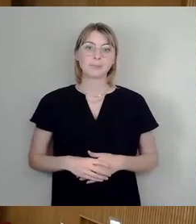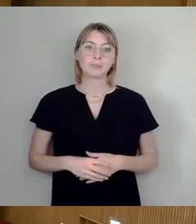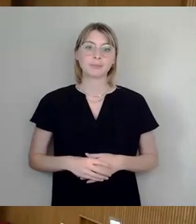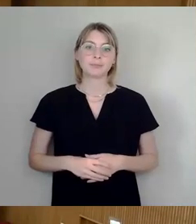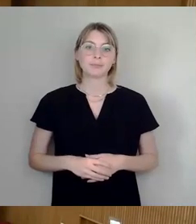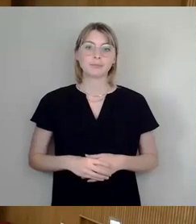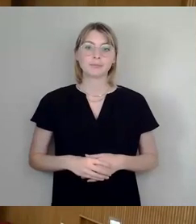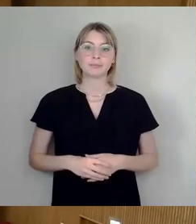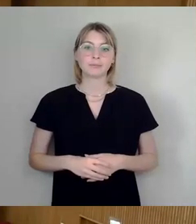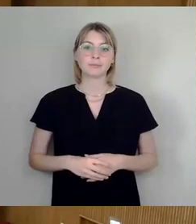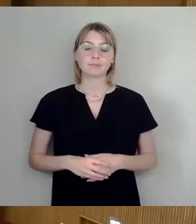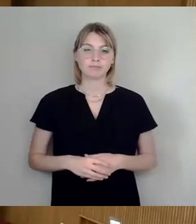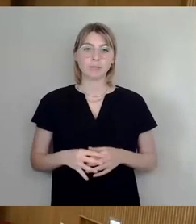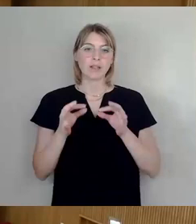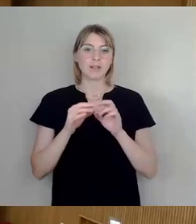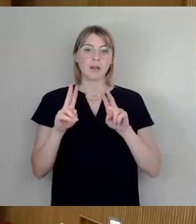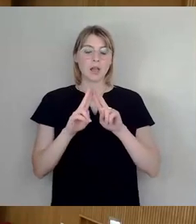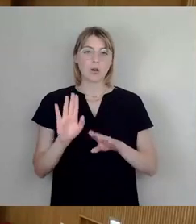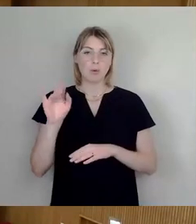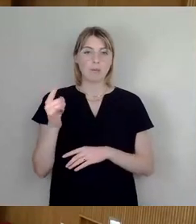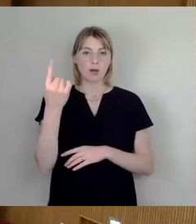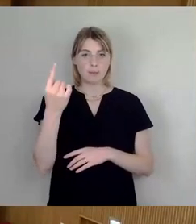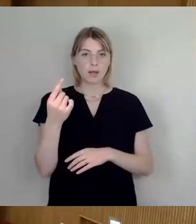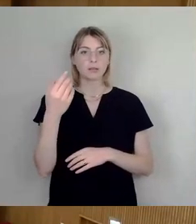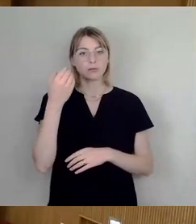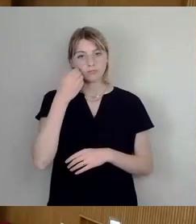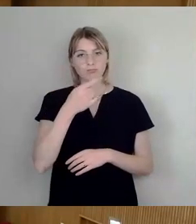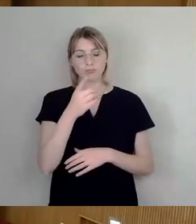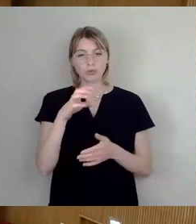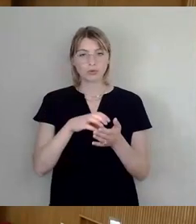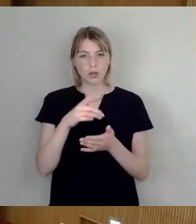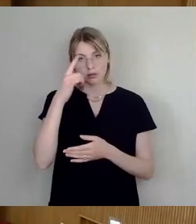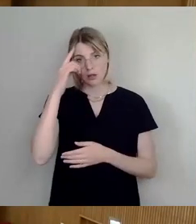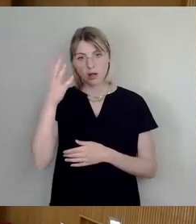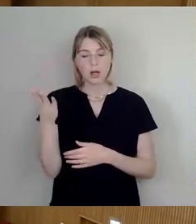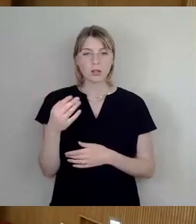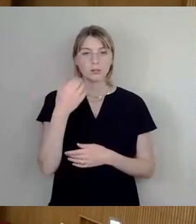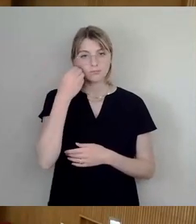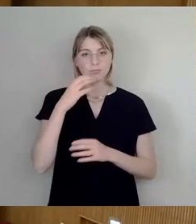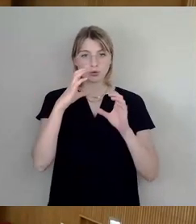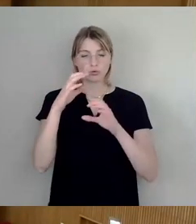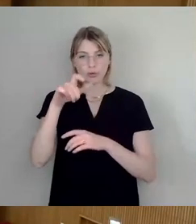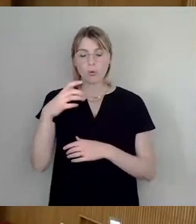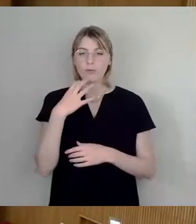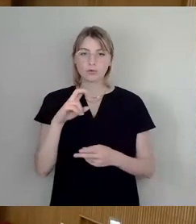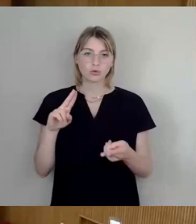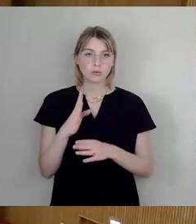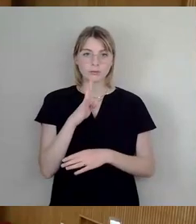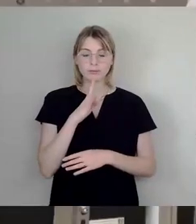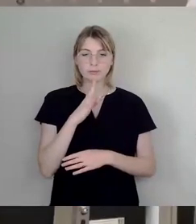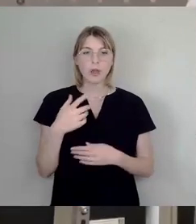Ja, sehr geehrter Herr Oberbürgermeister, sehr geehrte Stadtte, liebe Zuschauer, ich würde es kurz machen, der Ausschussbericht ist relativ eindeutig.